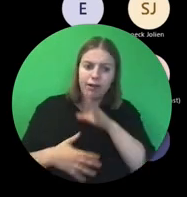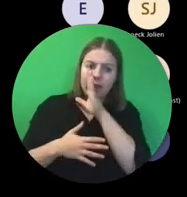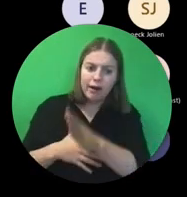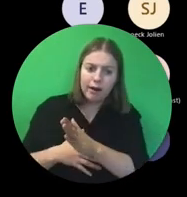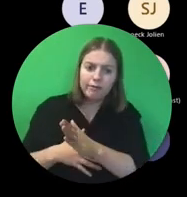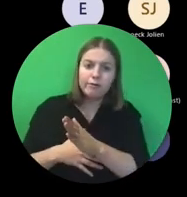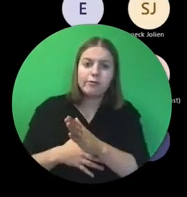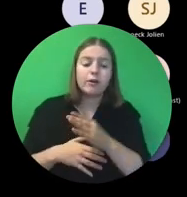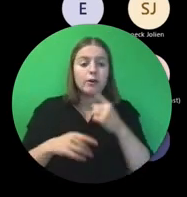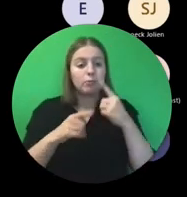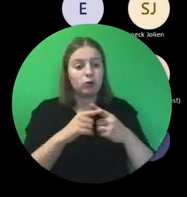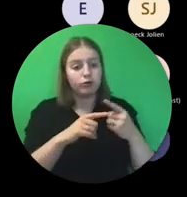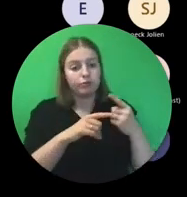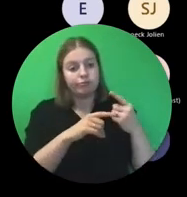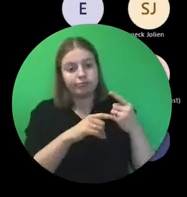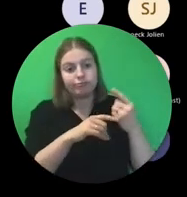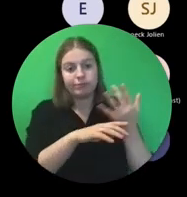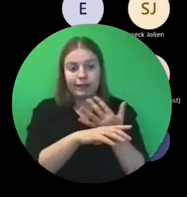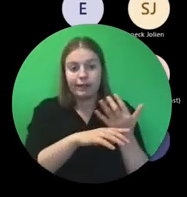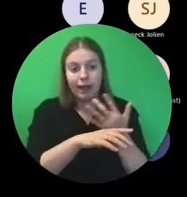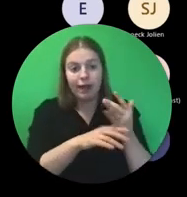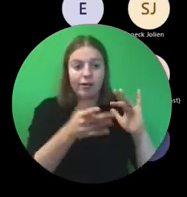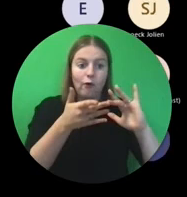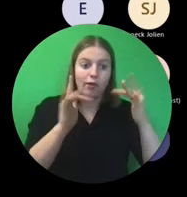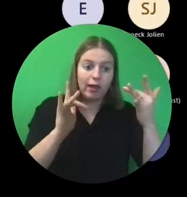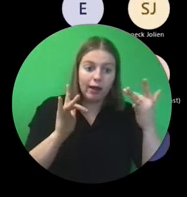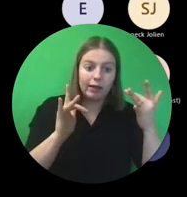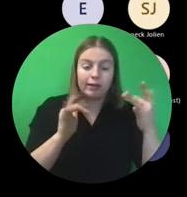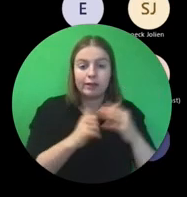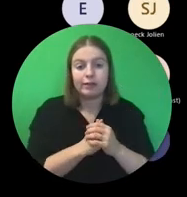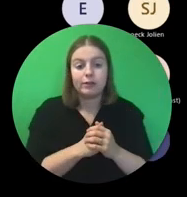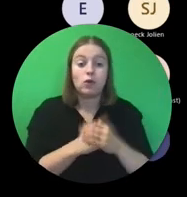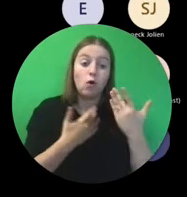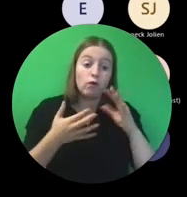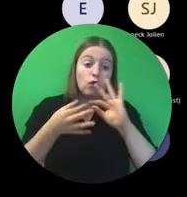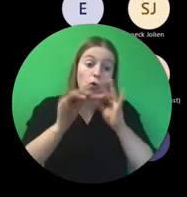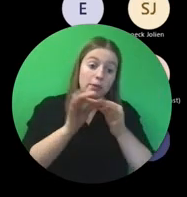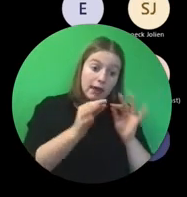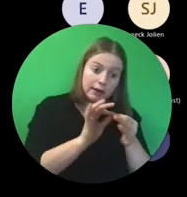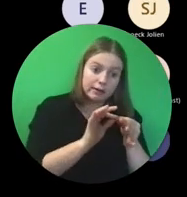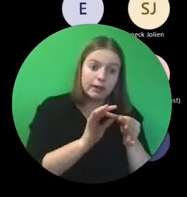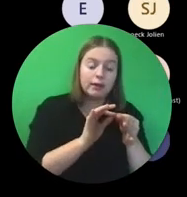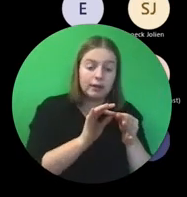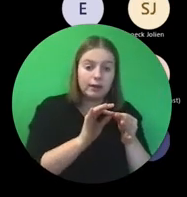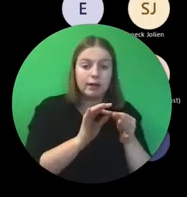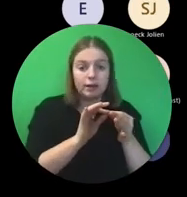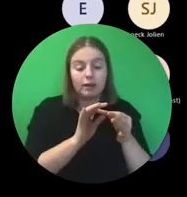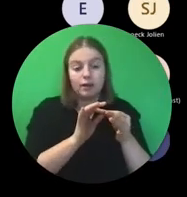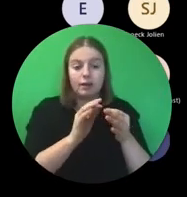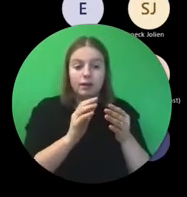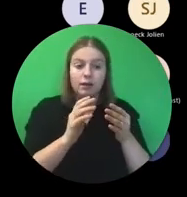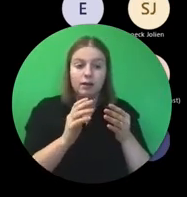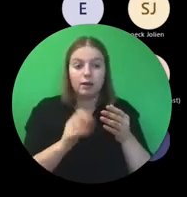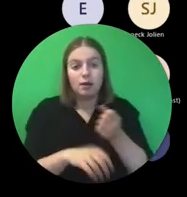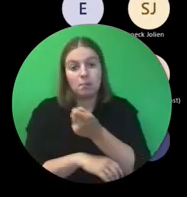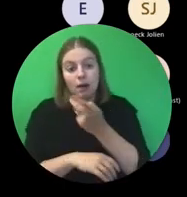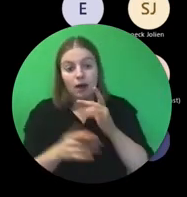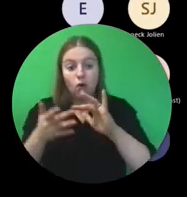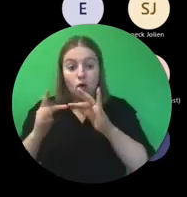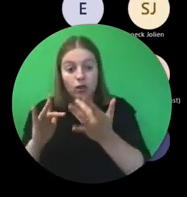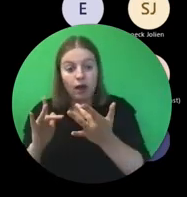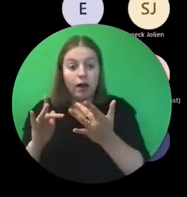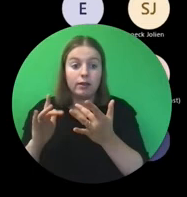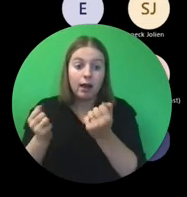virtuele mobiliteit. Of de combinatie, het aan elkaar doen, aansluiten van online